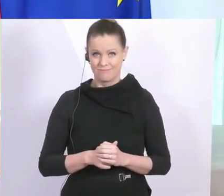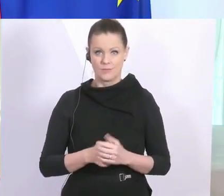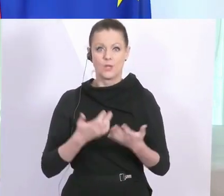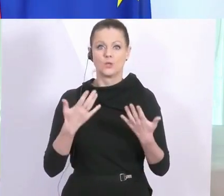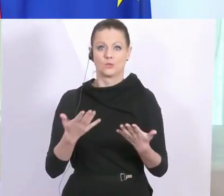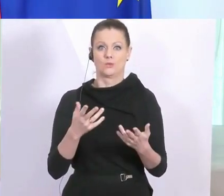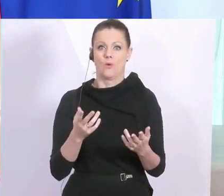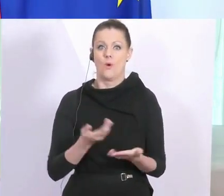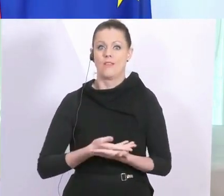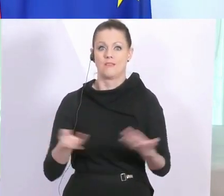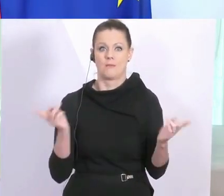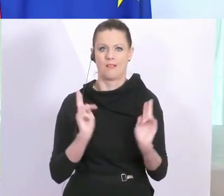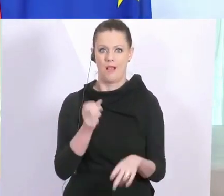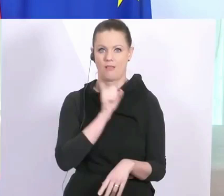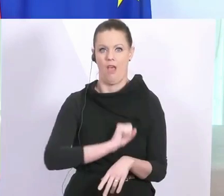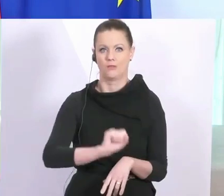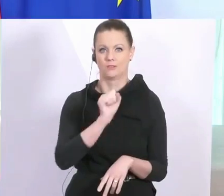keiner mehr aus, Rufzeichen.